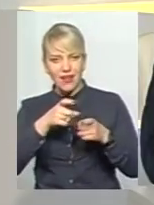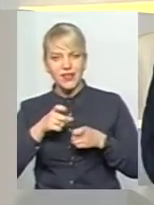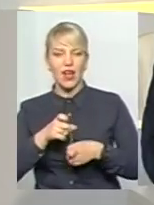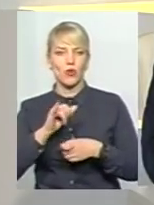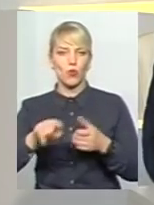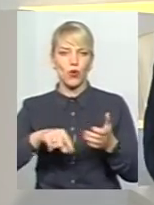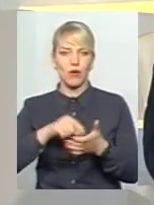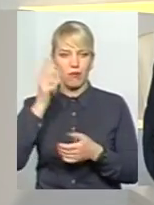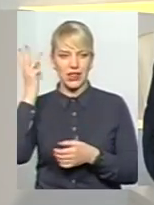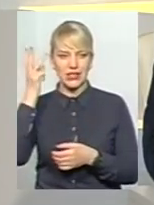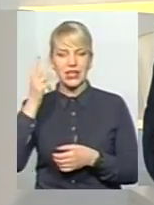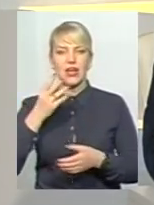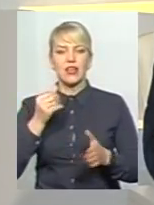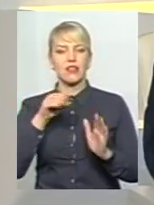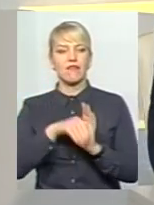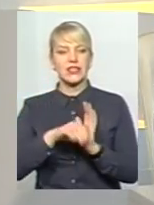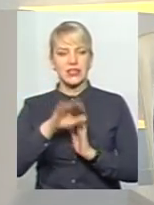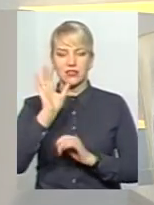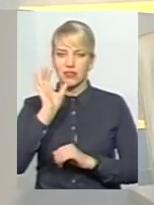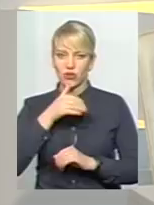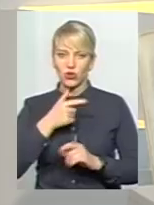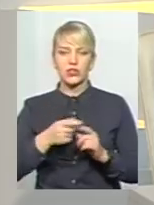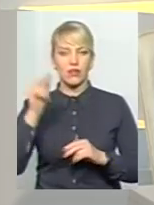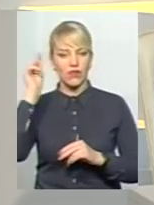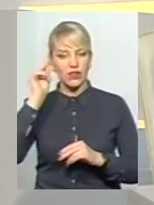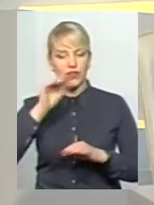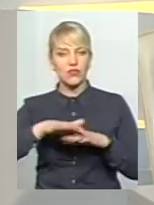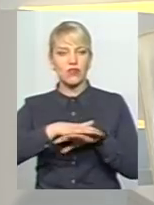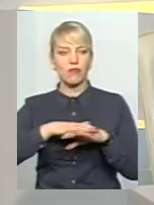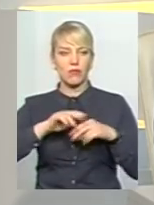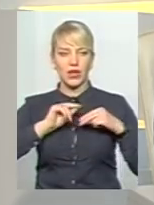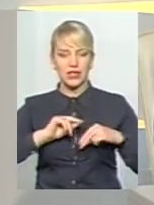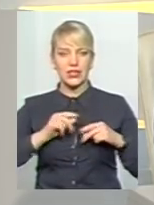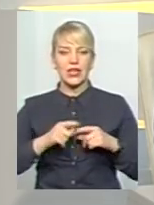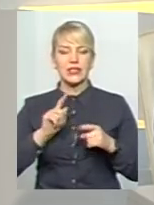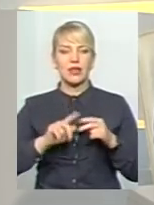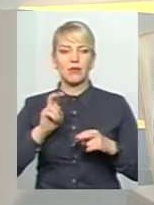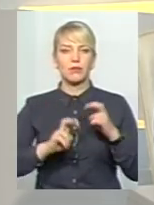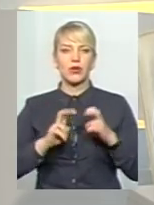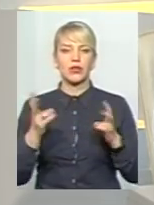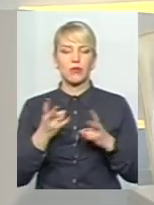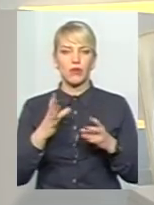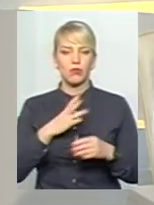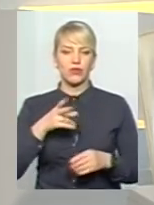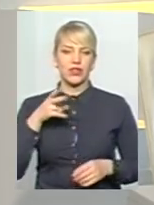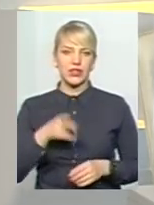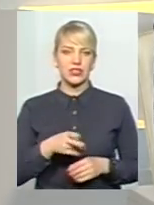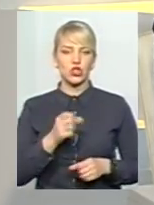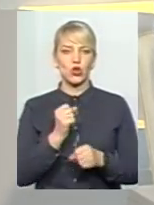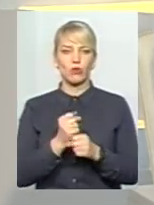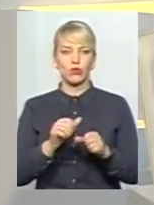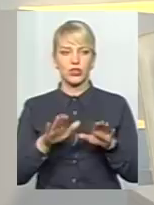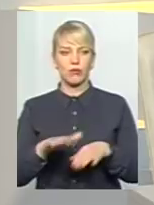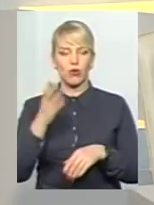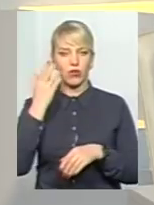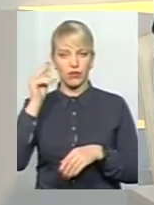Але інвестор серйозний, перед тим вивчив ринок праці. Це підприємство, яке має мати приблизно 2000 робочих місць. Коли